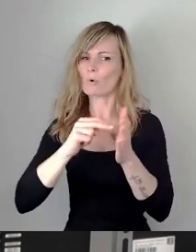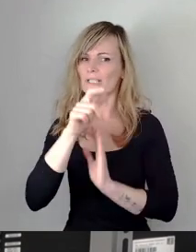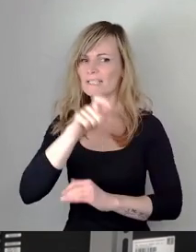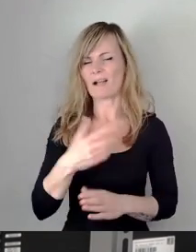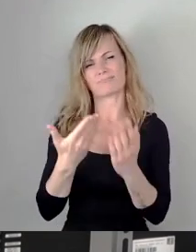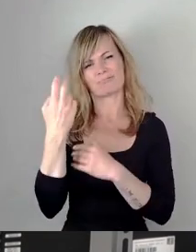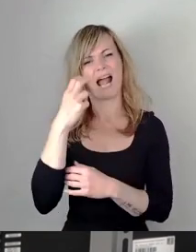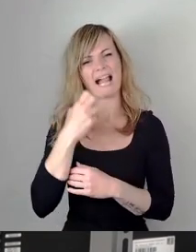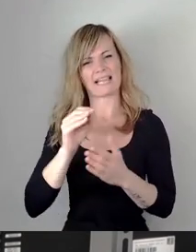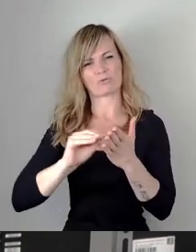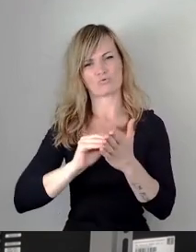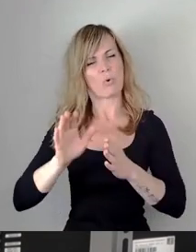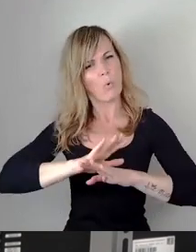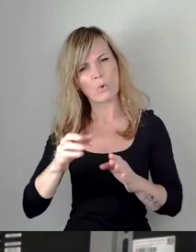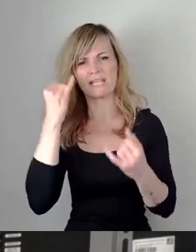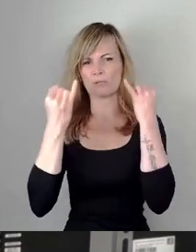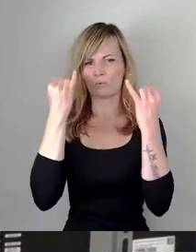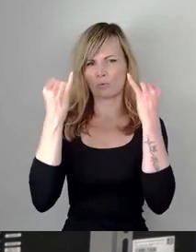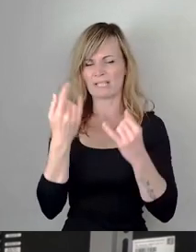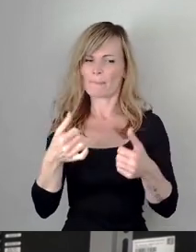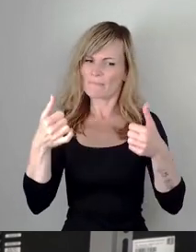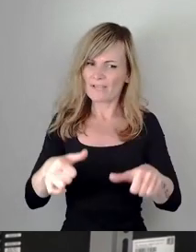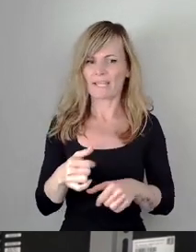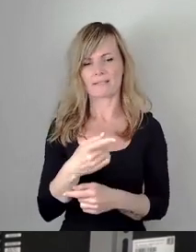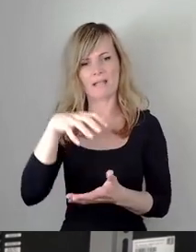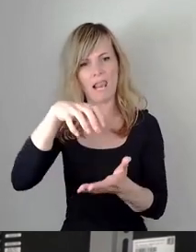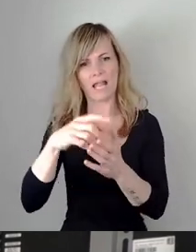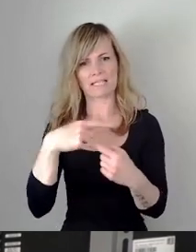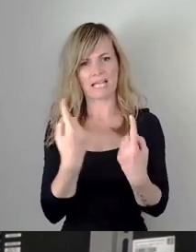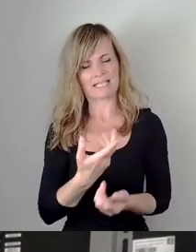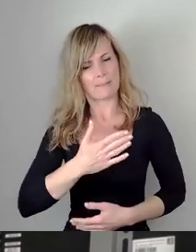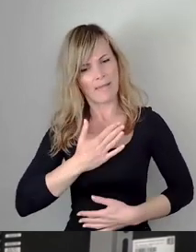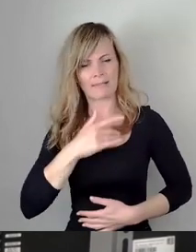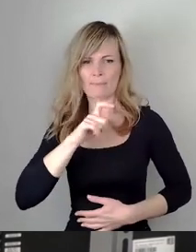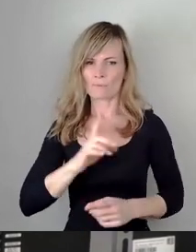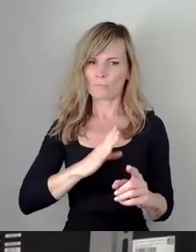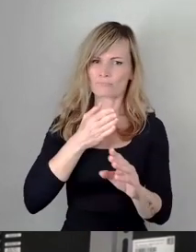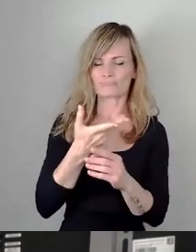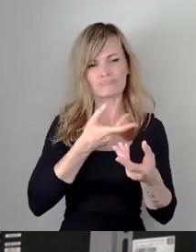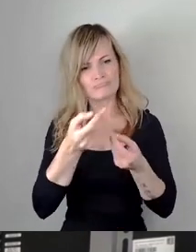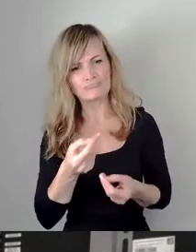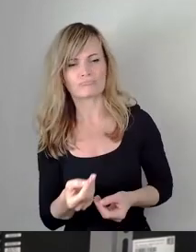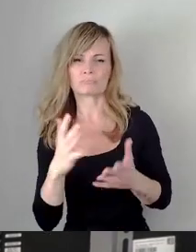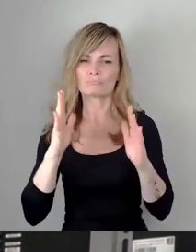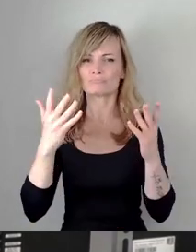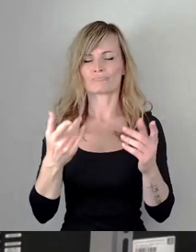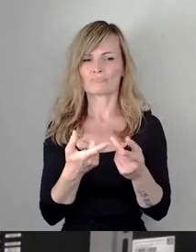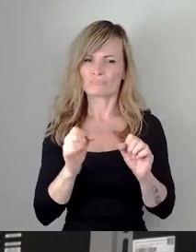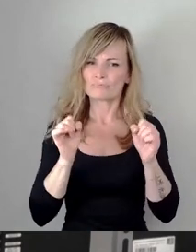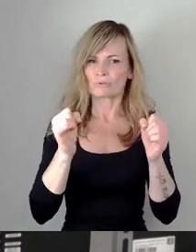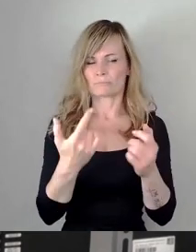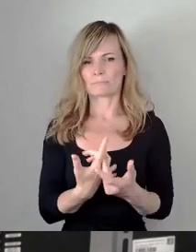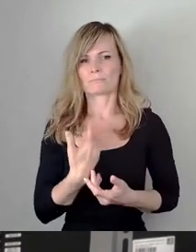den Menschen seines Wahlkreises verpflichtet und mit dem nötigen Humor, der uns manchmal hier fehlt. Seine pragmatischen